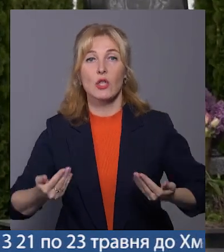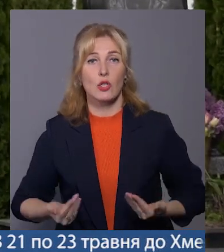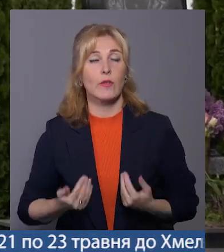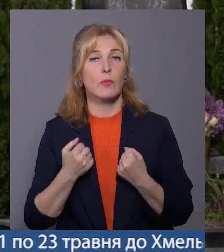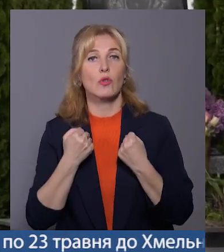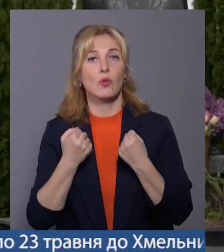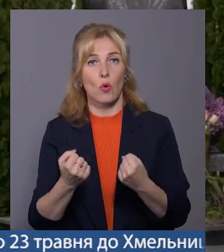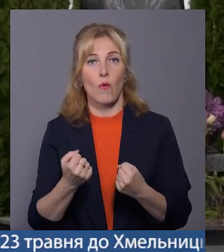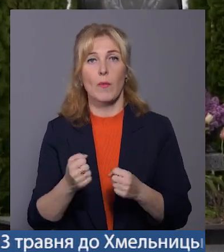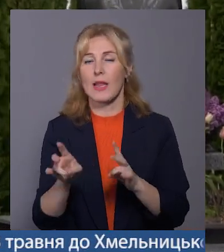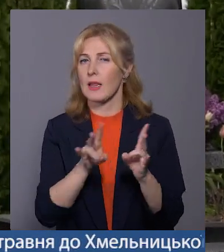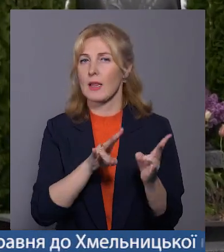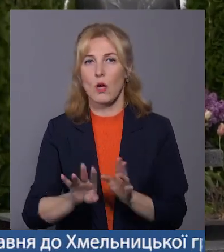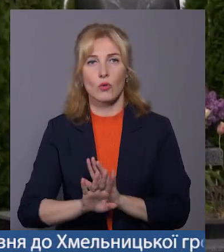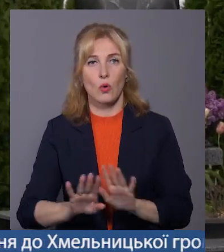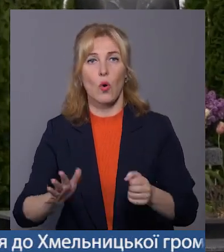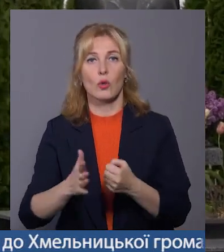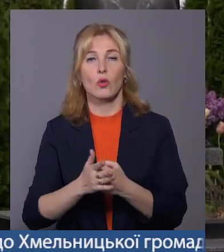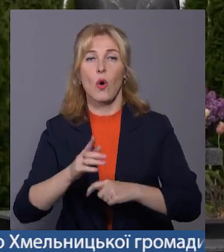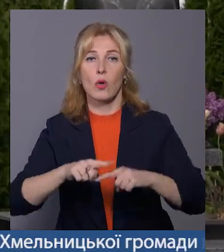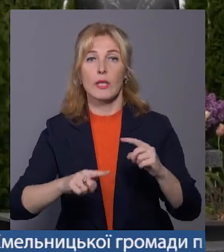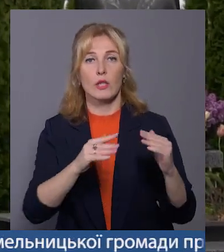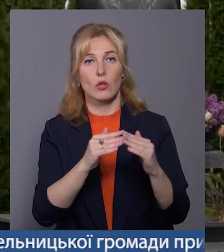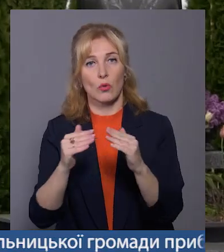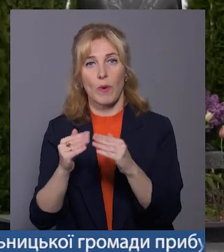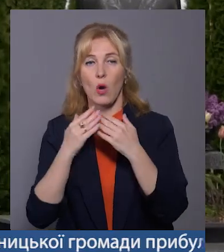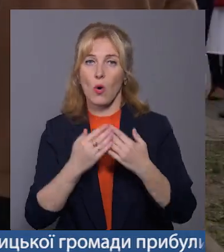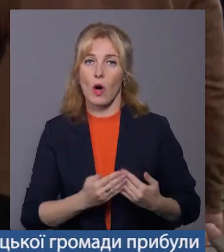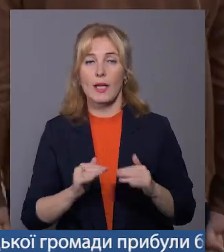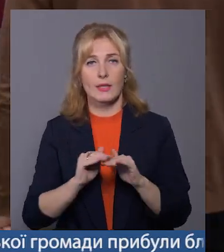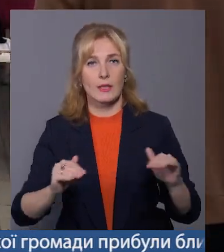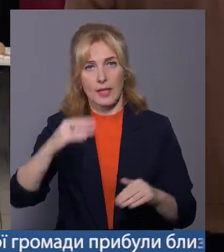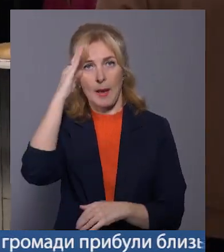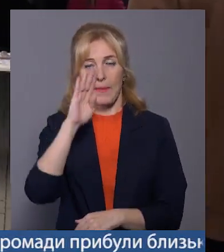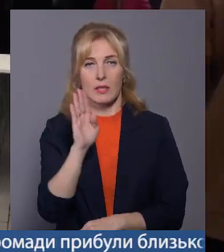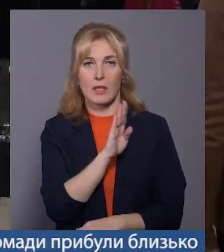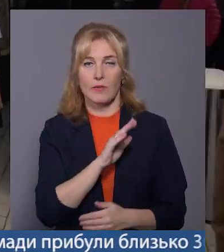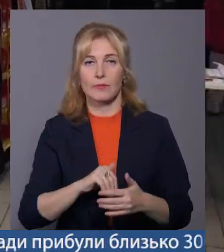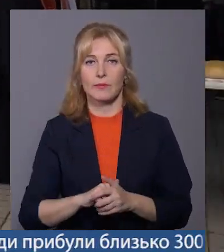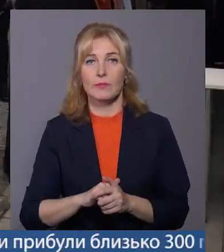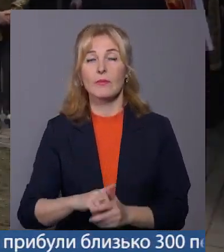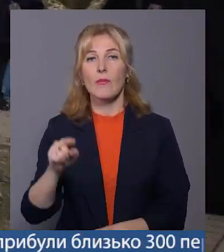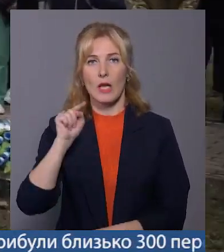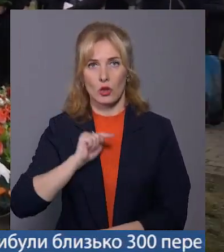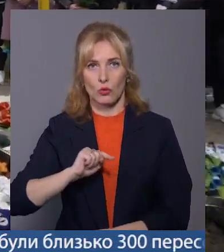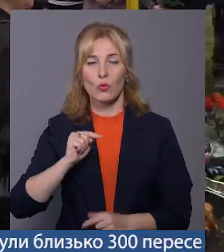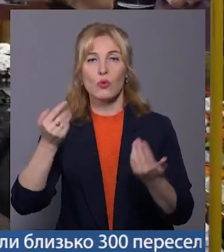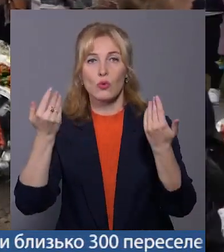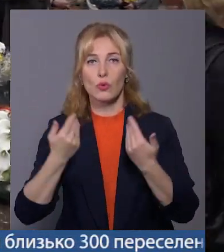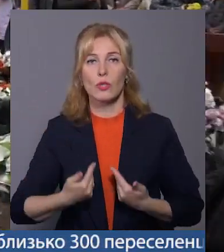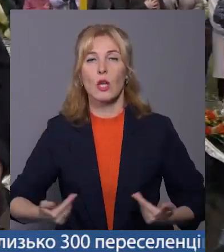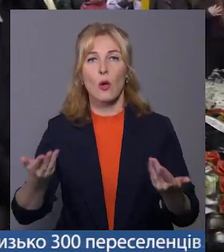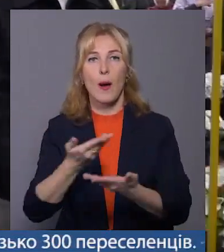здоровими і неушкодженими до рідних домівок, до коханих, до дітей, до батьків. Душу і тіло